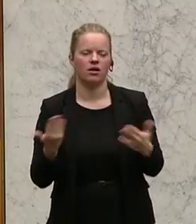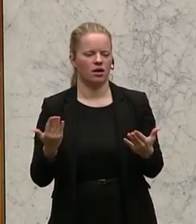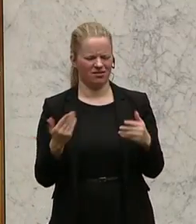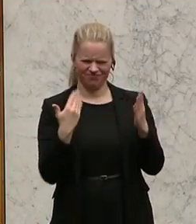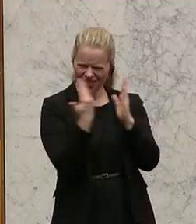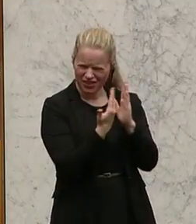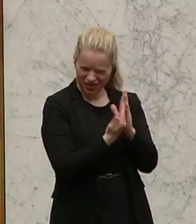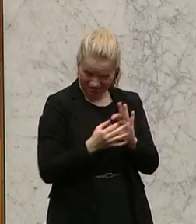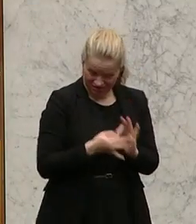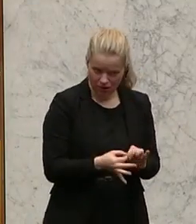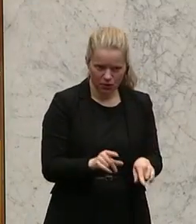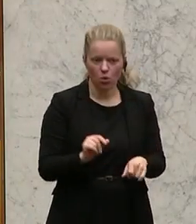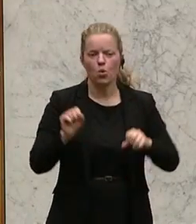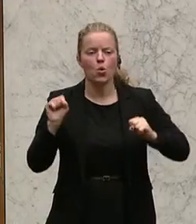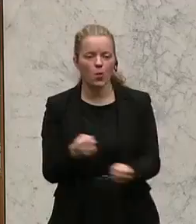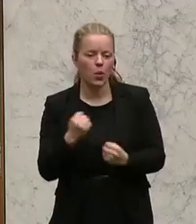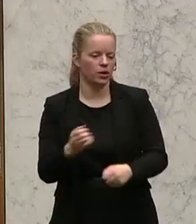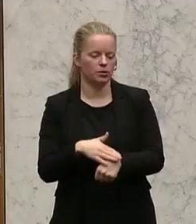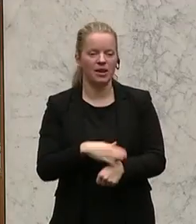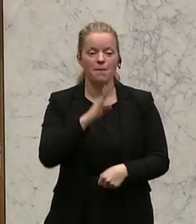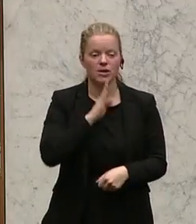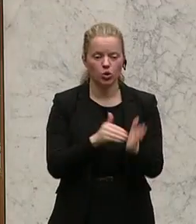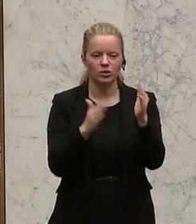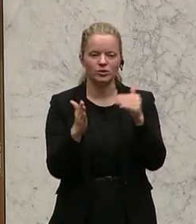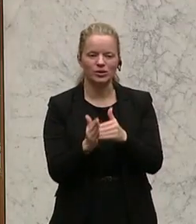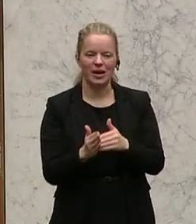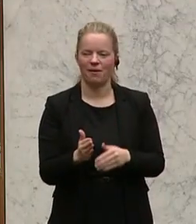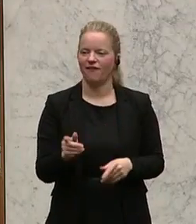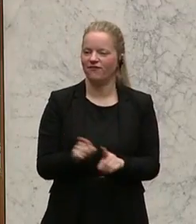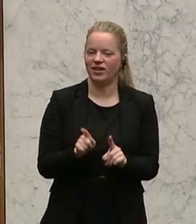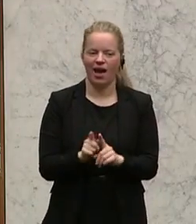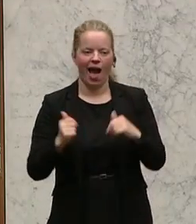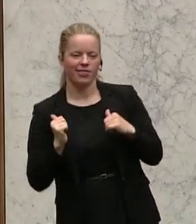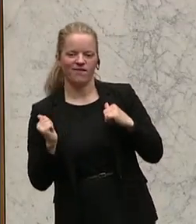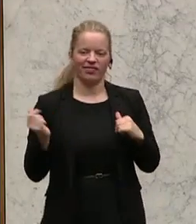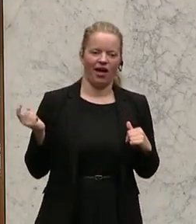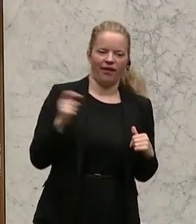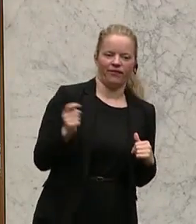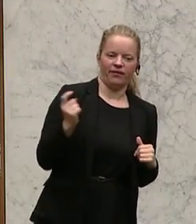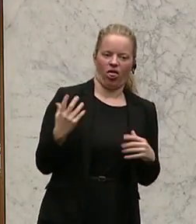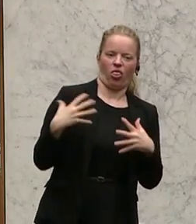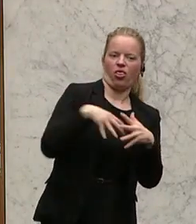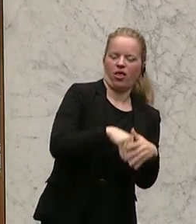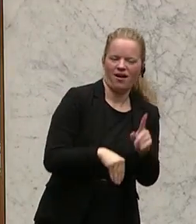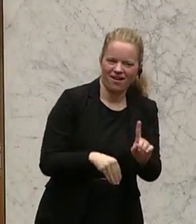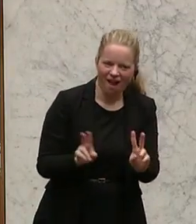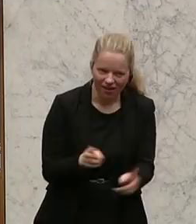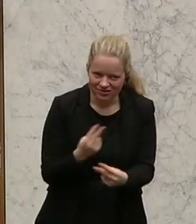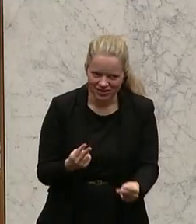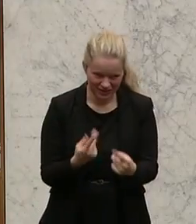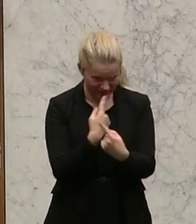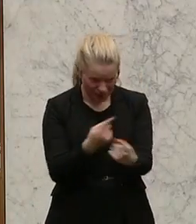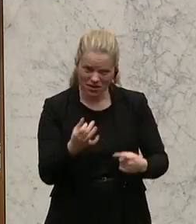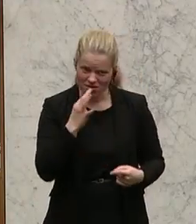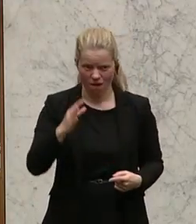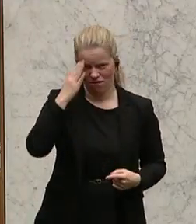ist, in das Pensionssystem zum Beispiel einzuwandern, so wie Sie das schreiben. Sie alle wissen ganz genau, dass das